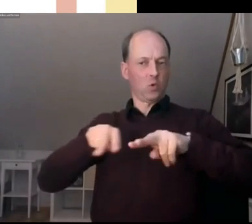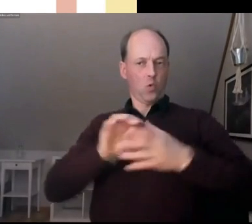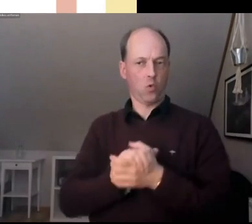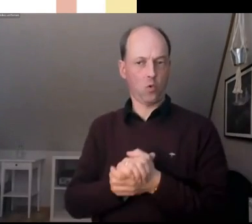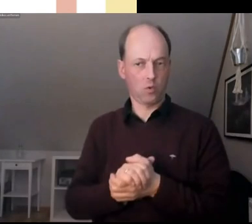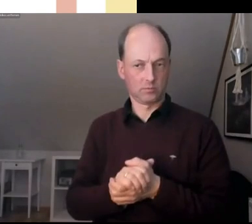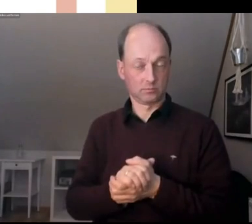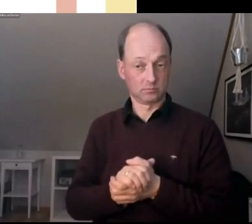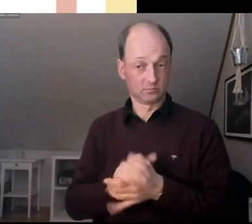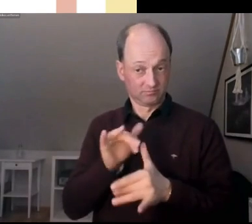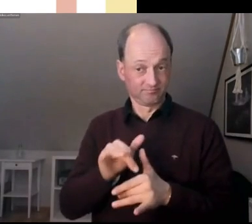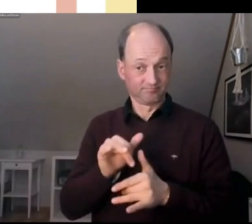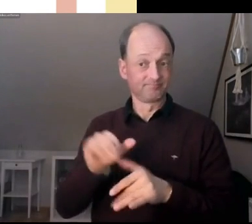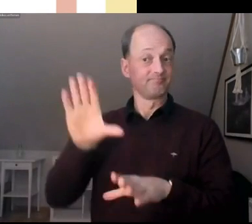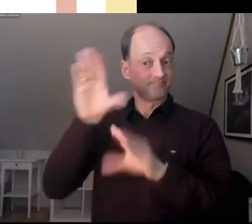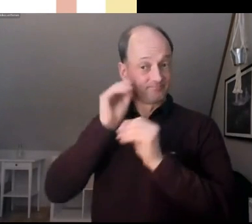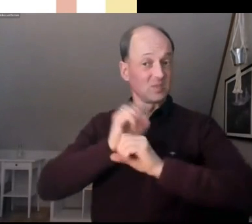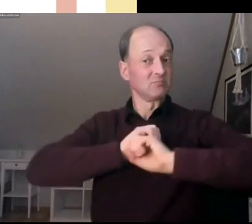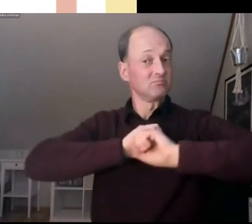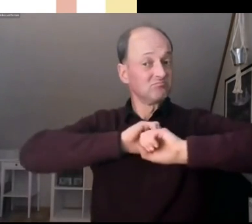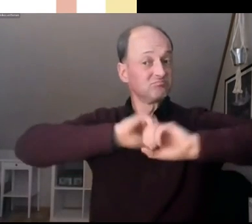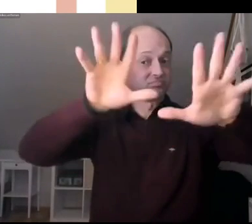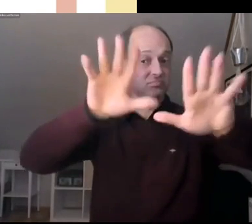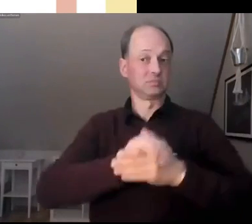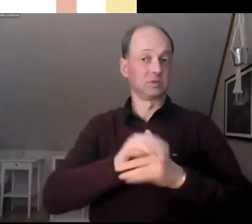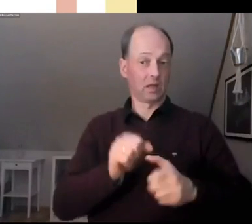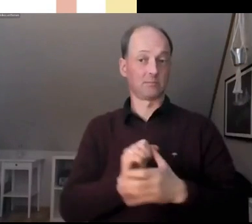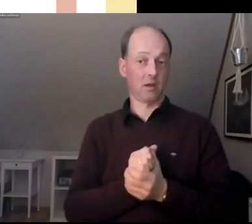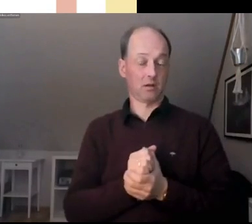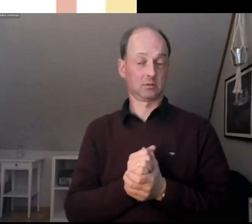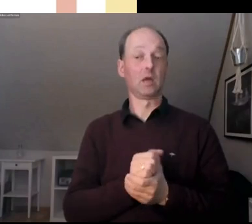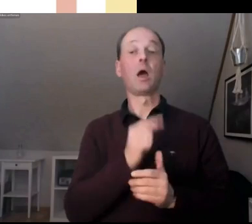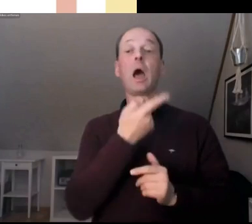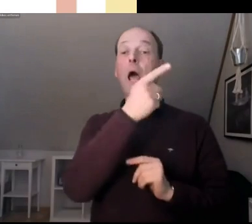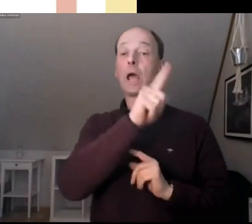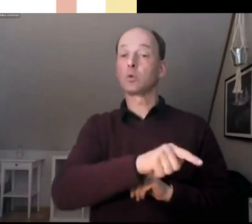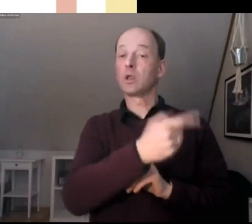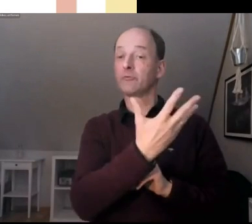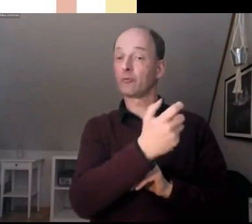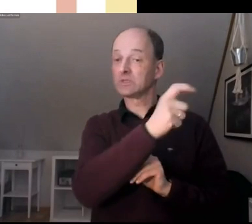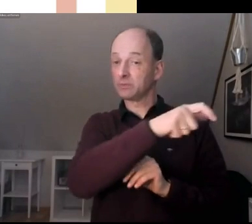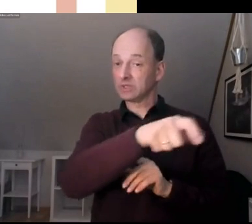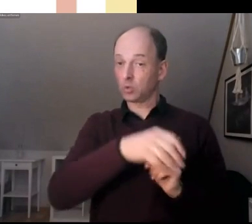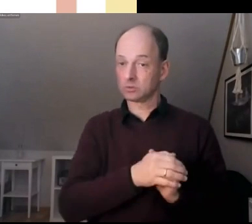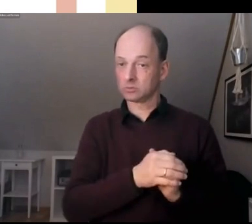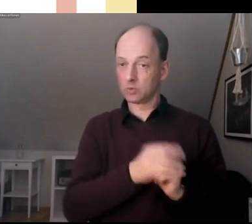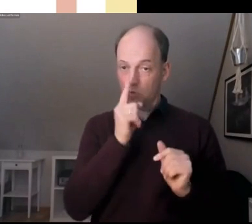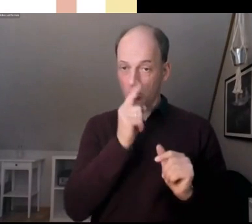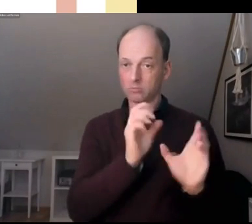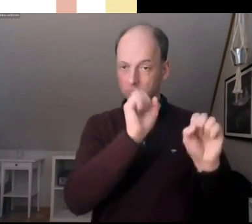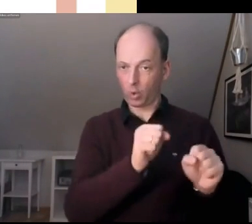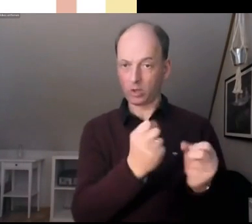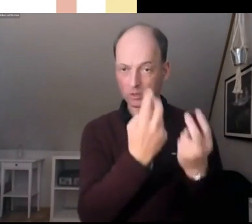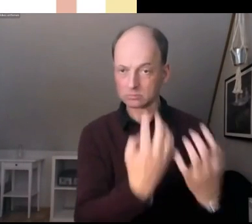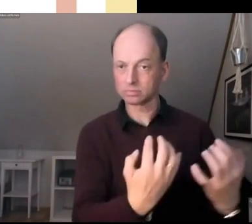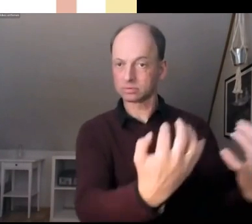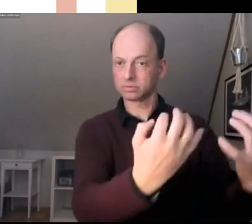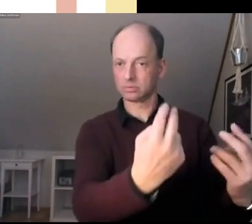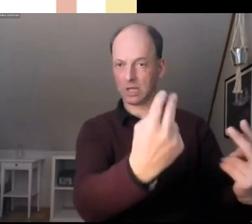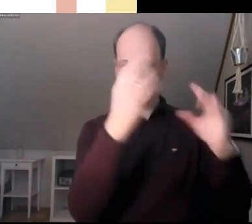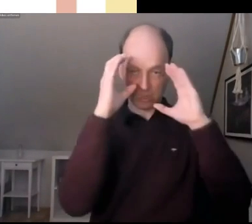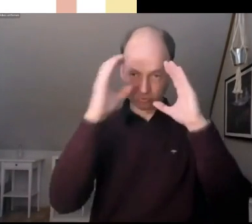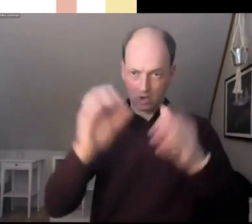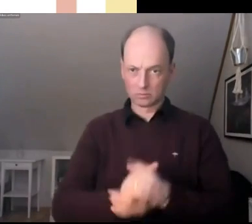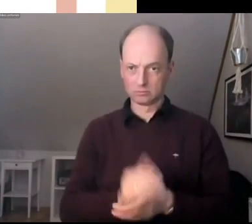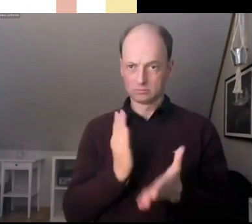die Chance, dass sie zufällig ausgewählt wurden, dort teilzunehmen. Was können eben alle teilhaben, sich das anschauen und ihre eigene Meinung